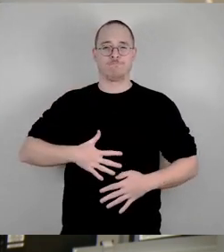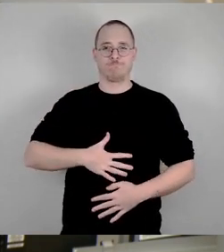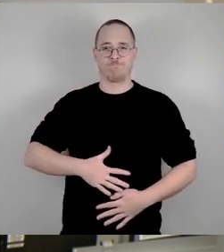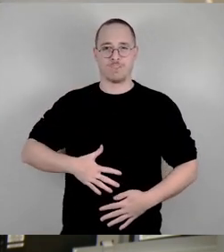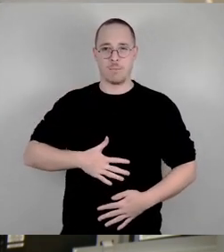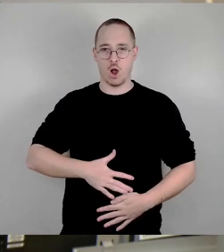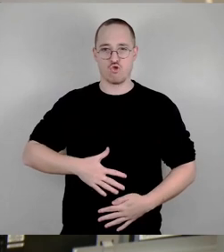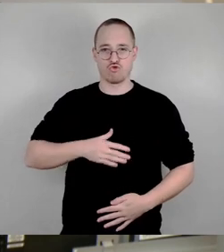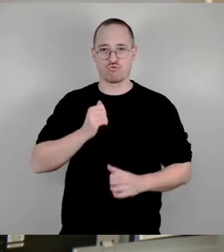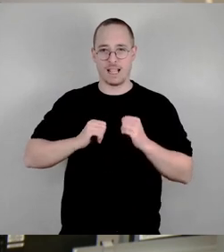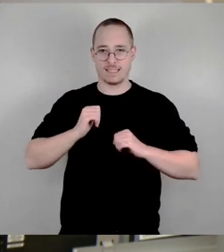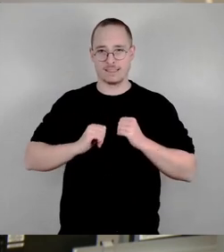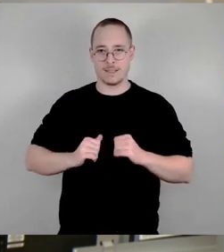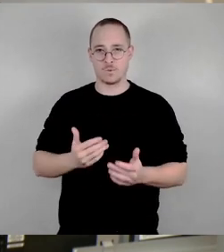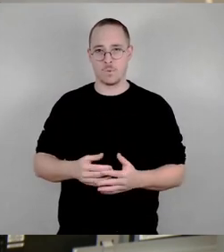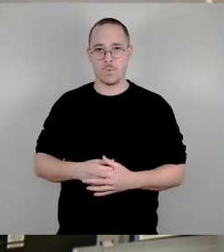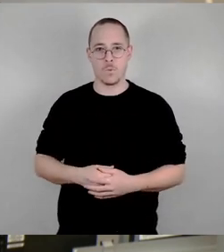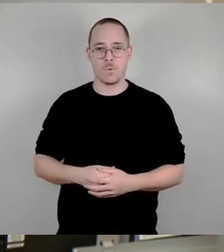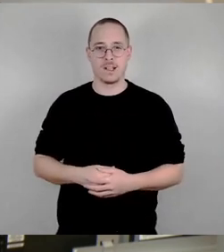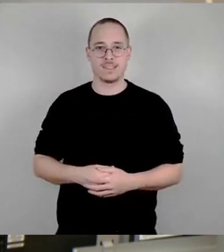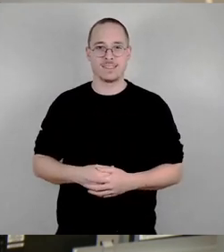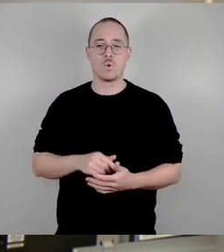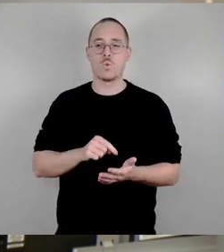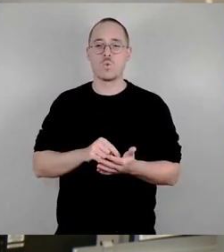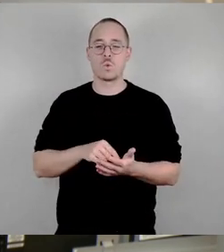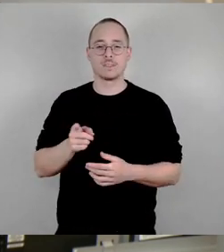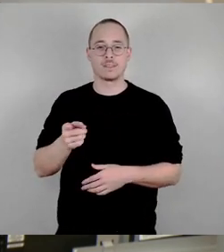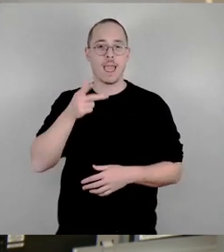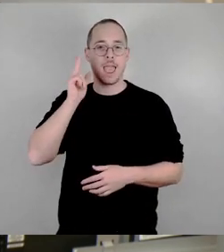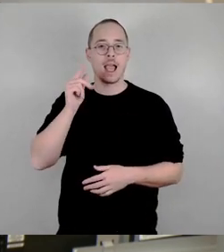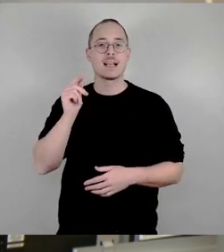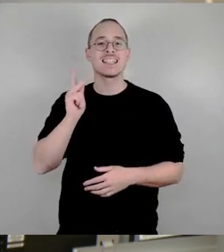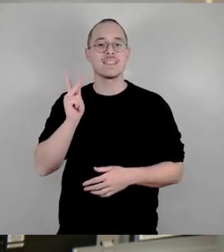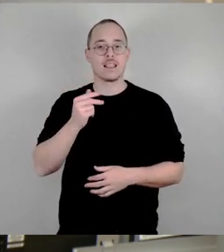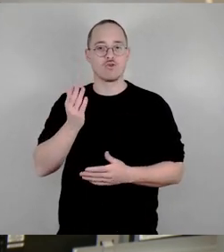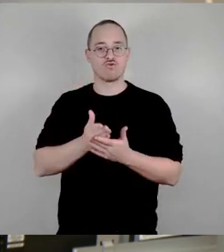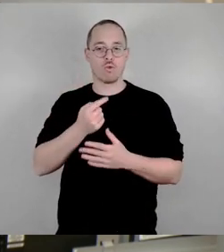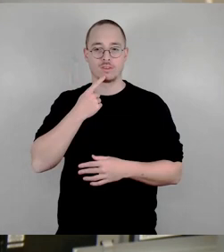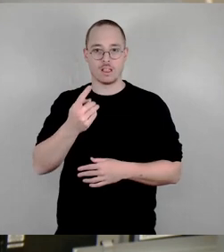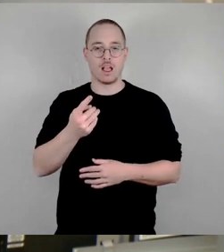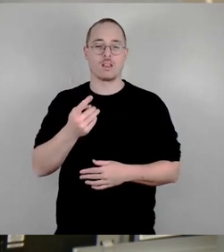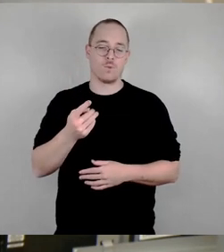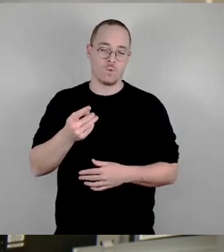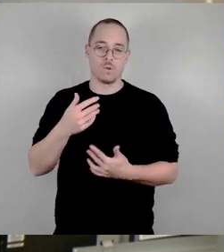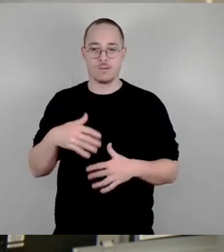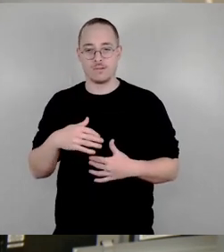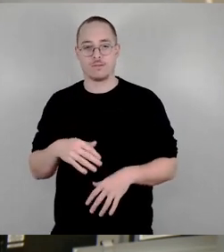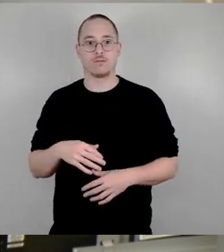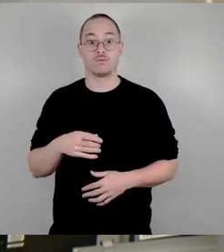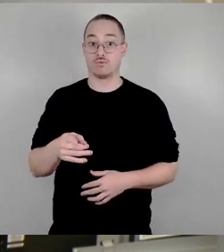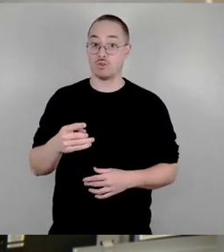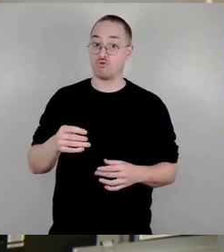Kießling gesagt hat, auch ähnlich sehe. Unsere Stadt lebt davon, dass sie lebendig ist, dass auf den Plätzen was passiert.